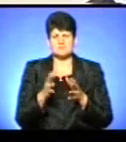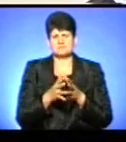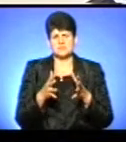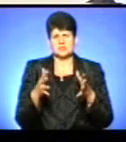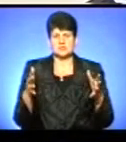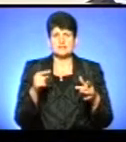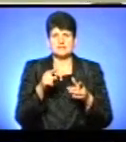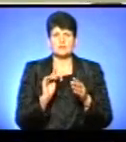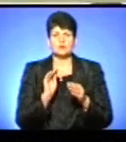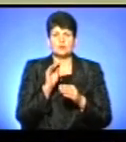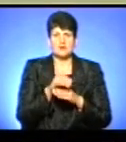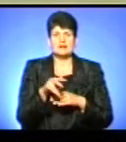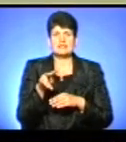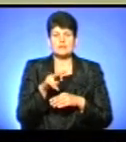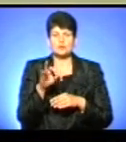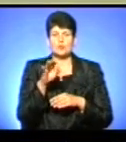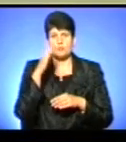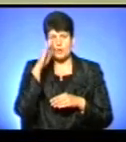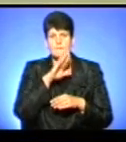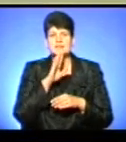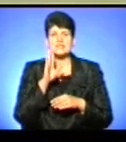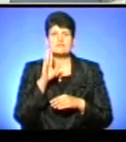Туди, зокрема, додали літературу про батьківство.